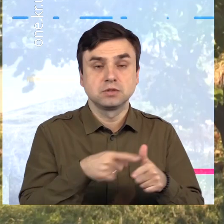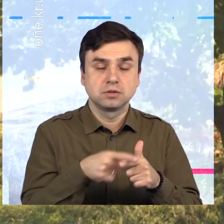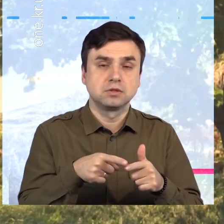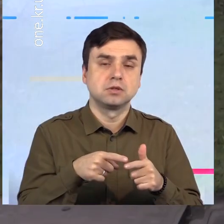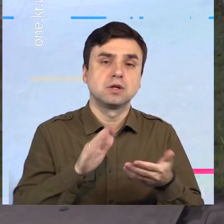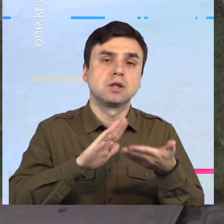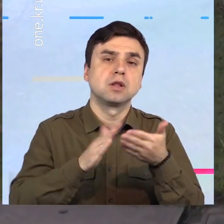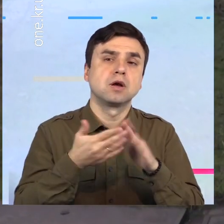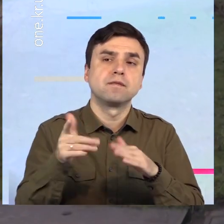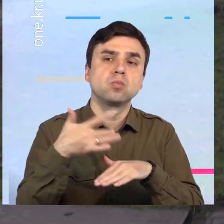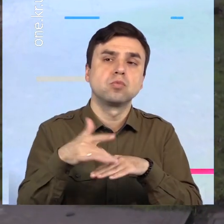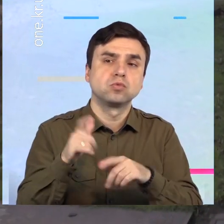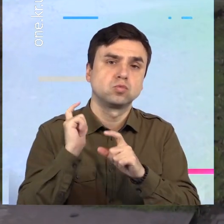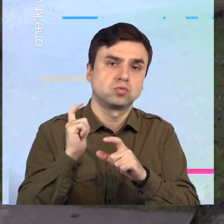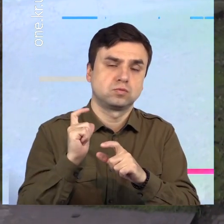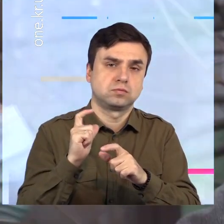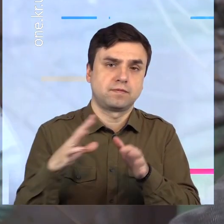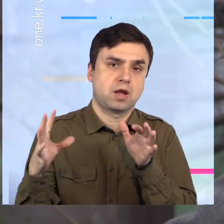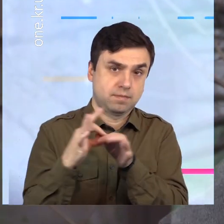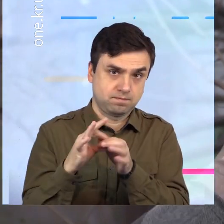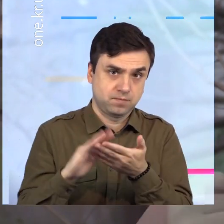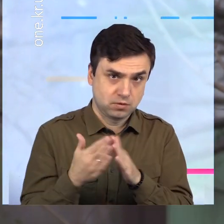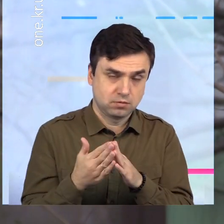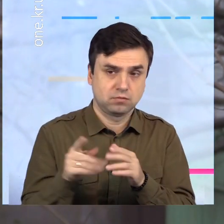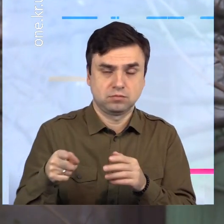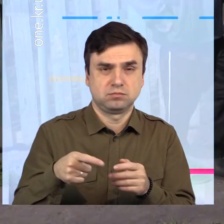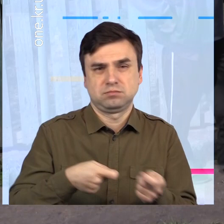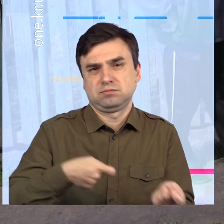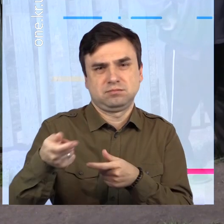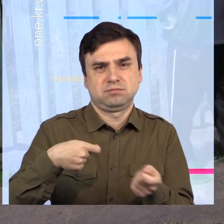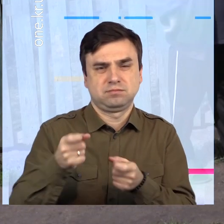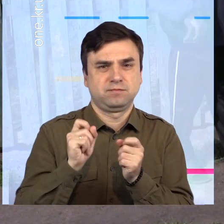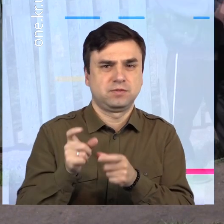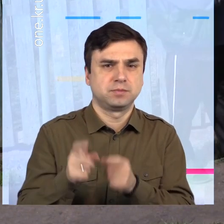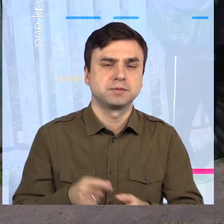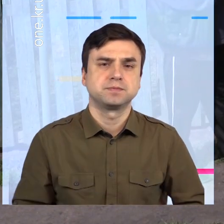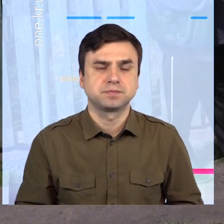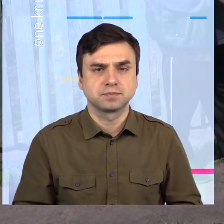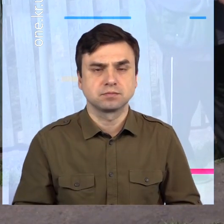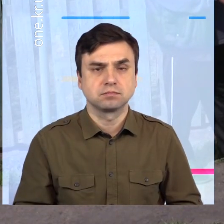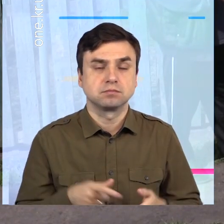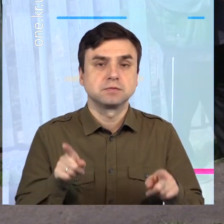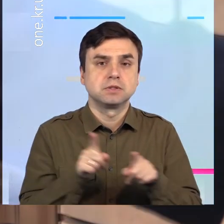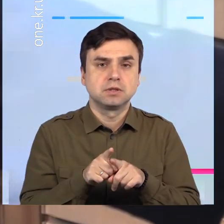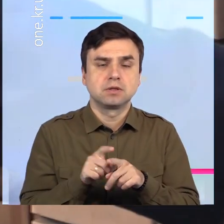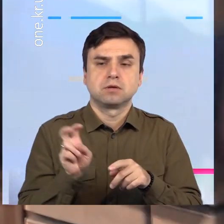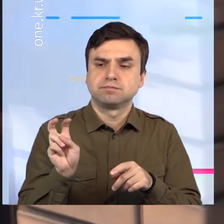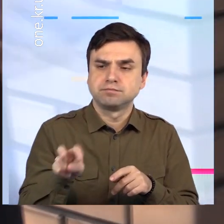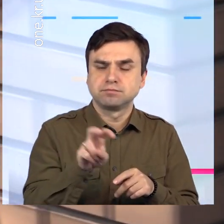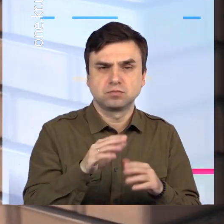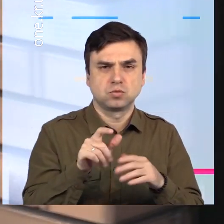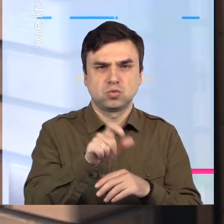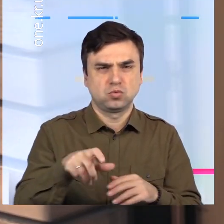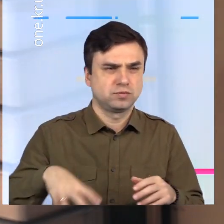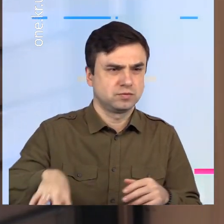саме листя. Подібні рейди у місті проводять систематично. Головний їхній меседж – нагадати криворіжцям про альтернативні методи